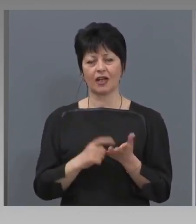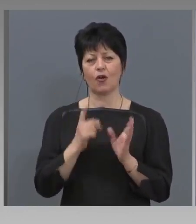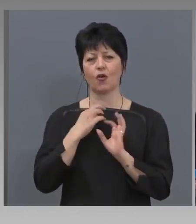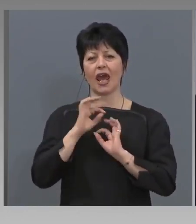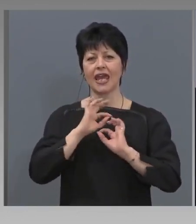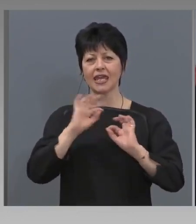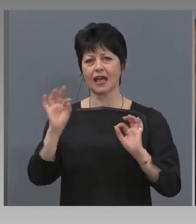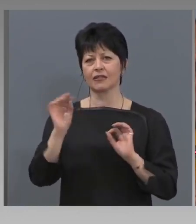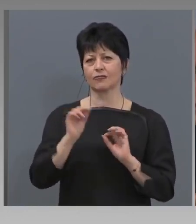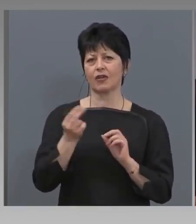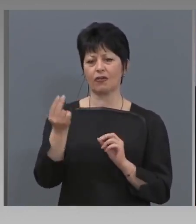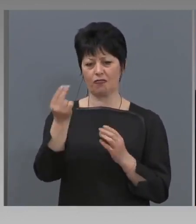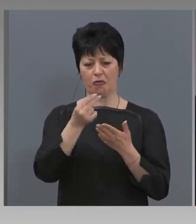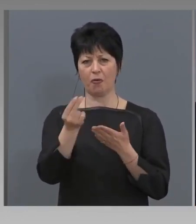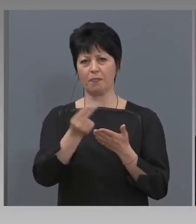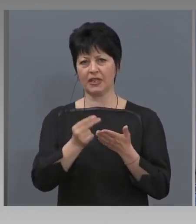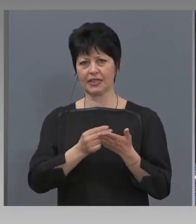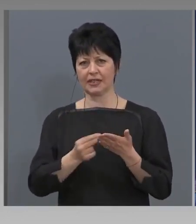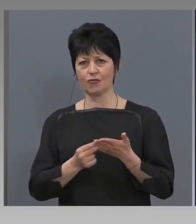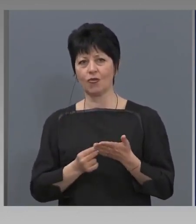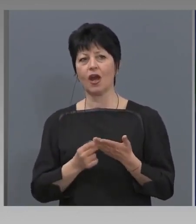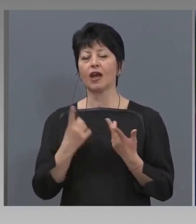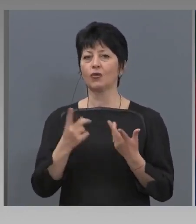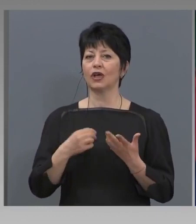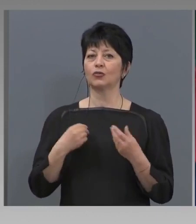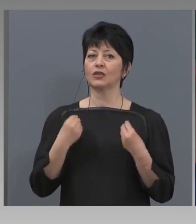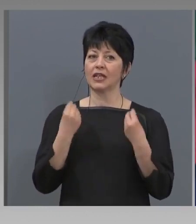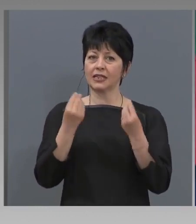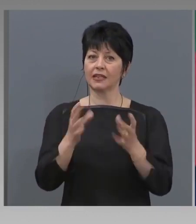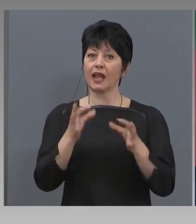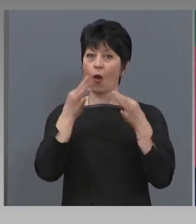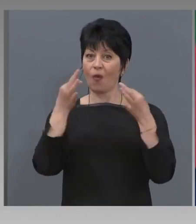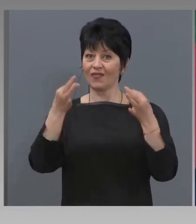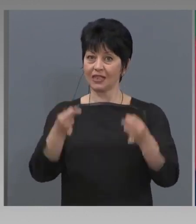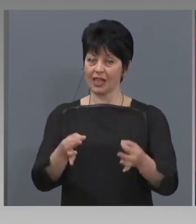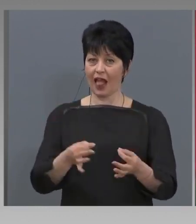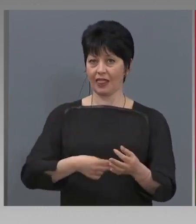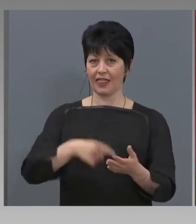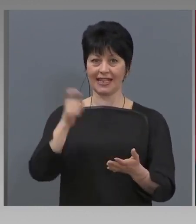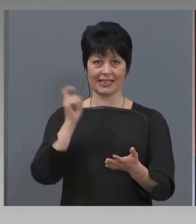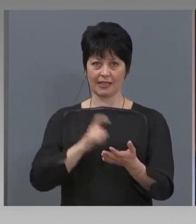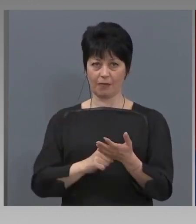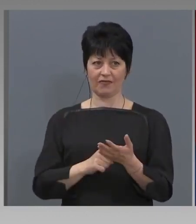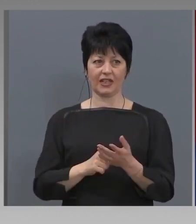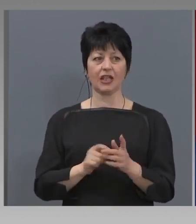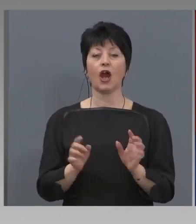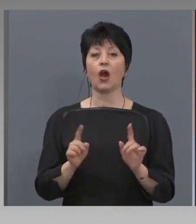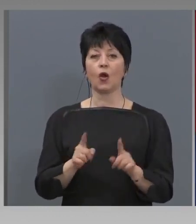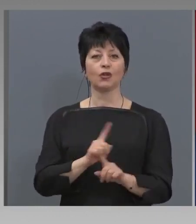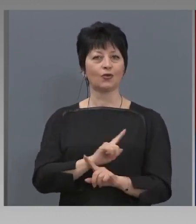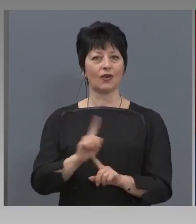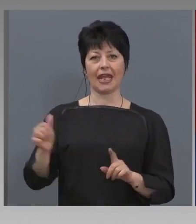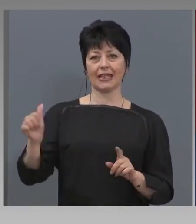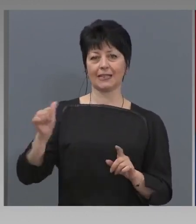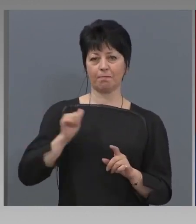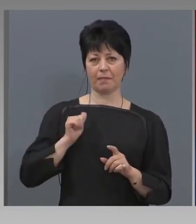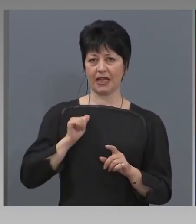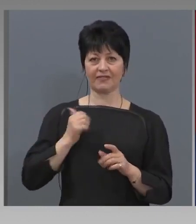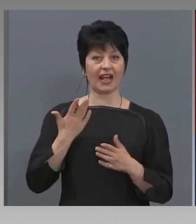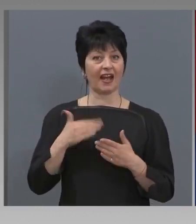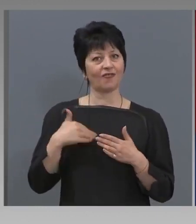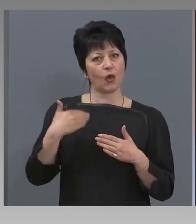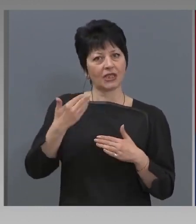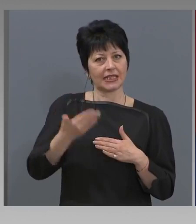описано, след като си издаде и официална заповед, който не аз пазвах, какво следва като глоби.